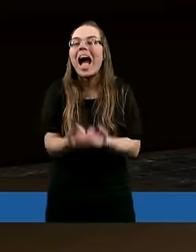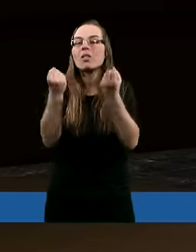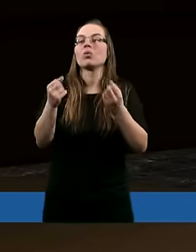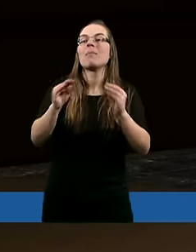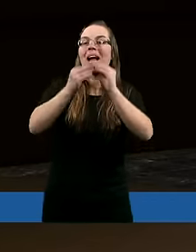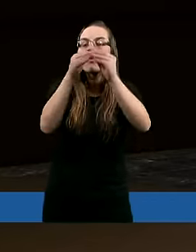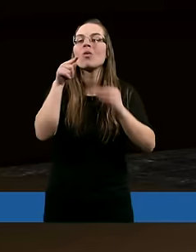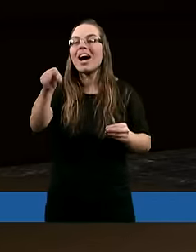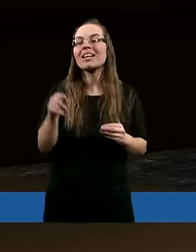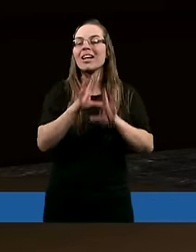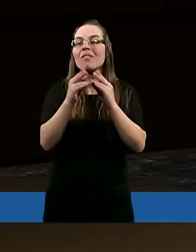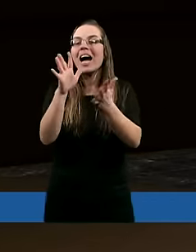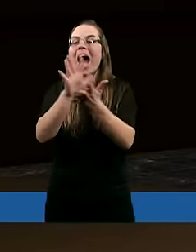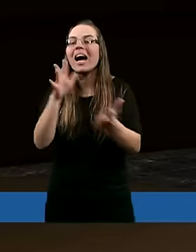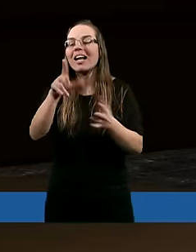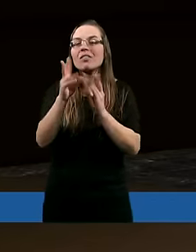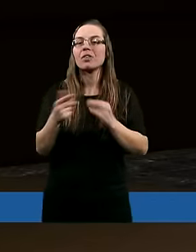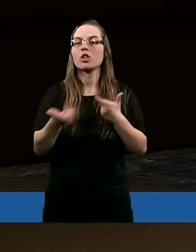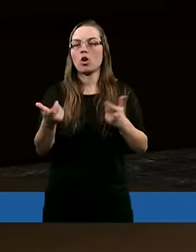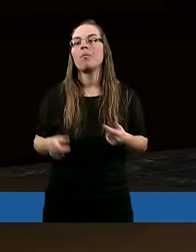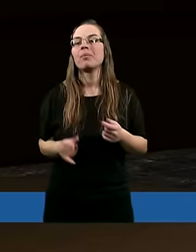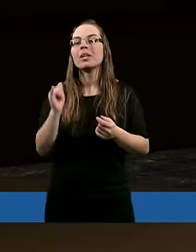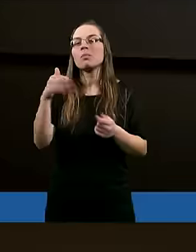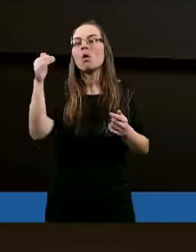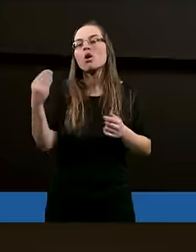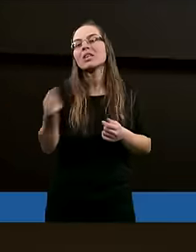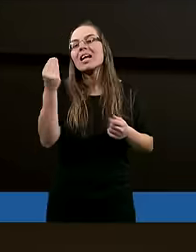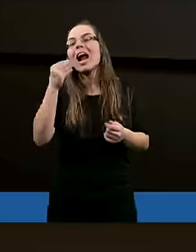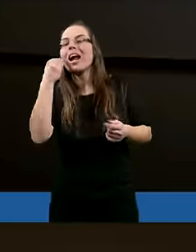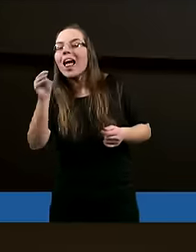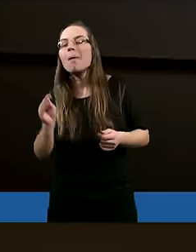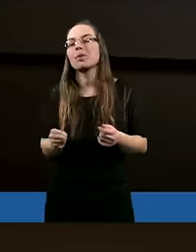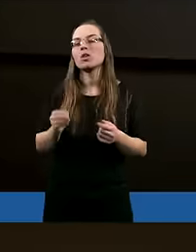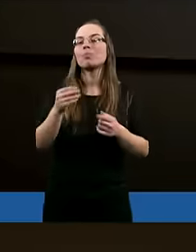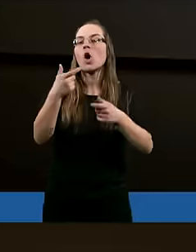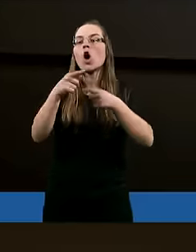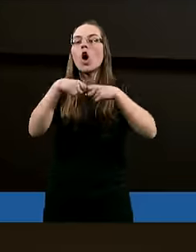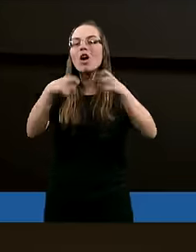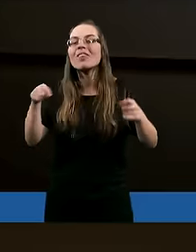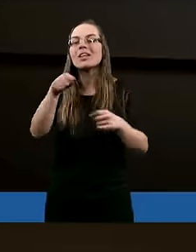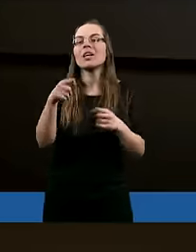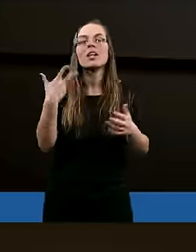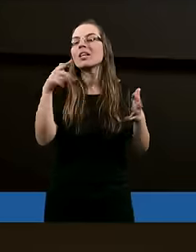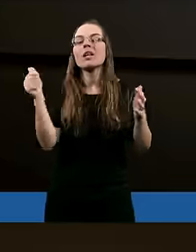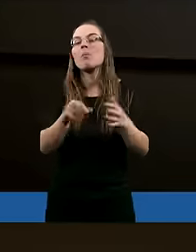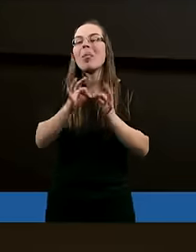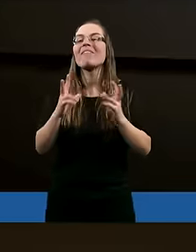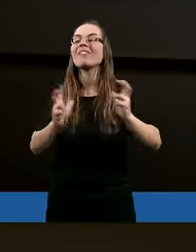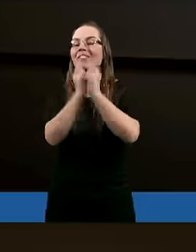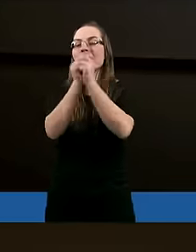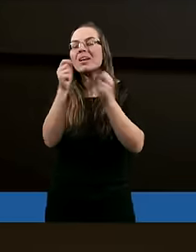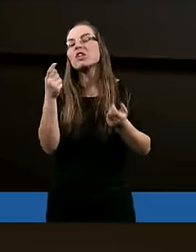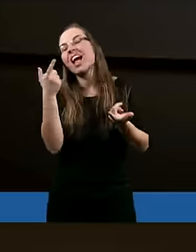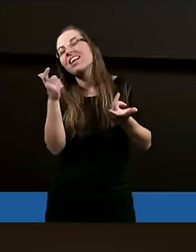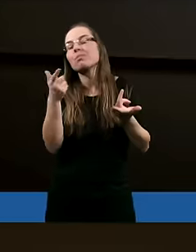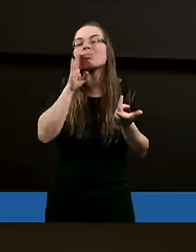kształtowania też tych naszych charakterów. dała nawet może jeszcze lepsze i łatwiejsze rozwiązanie, że nie musimy nawet wymyślać tego,